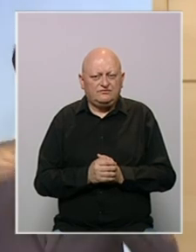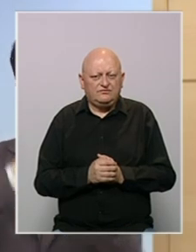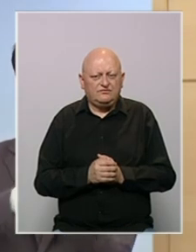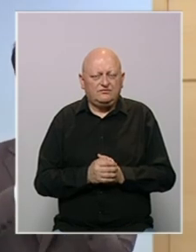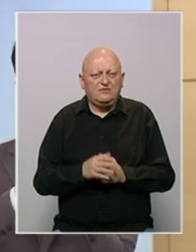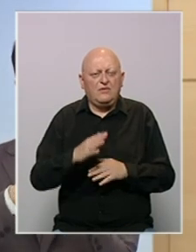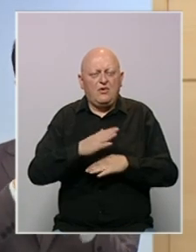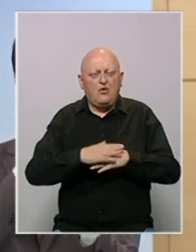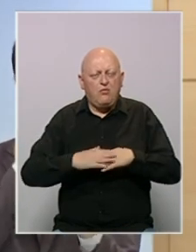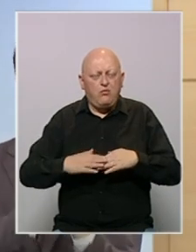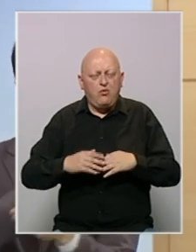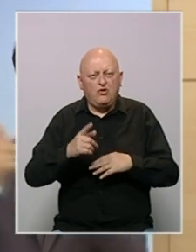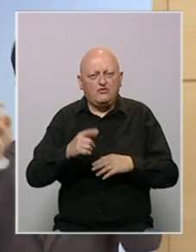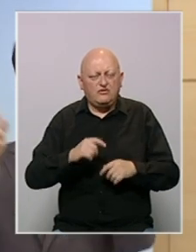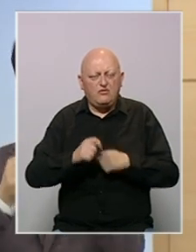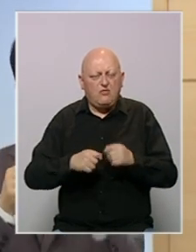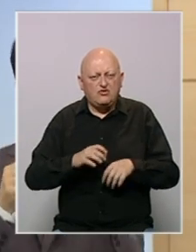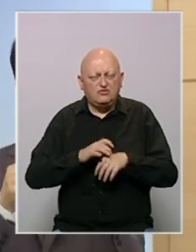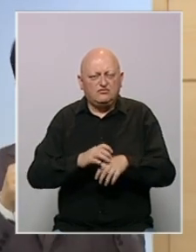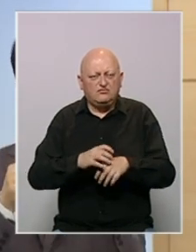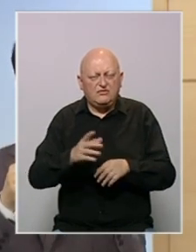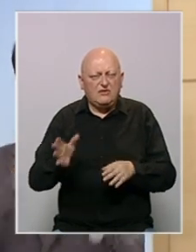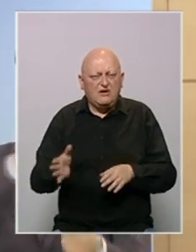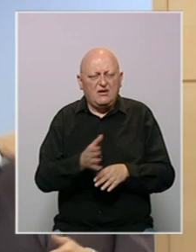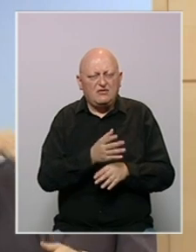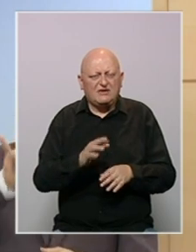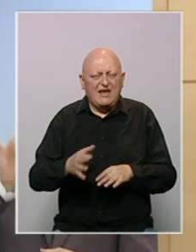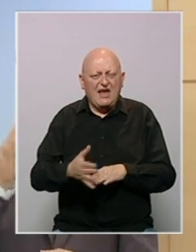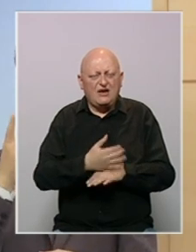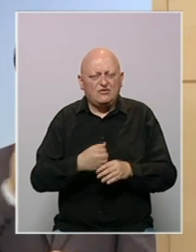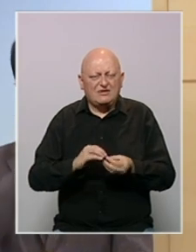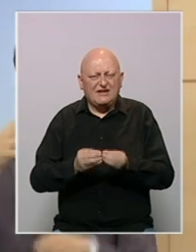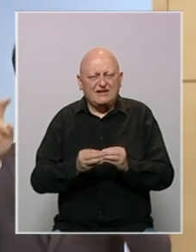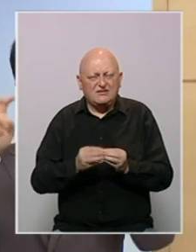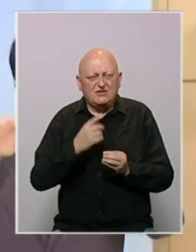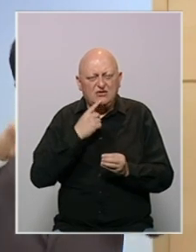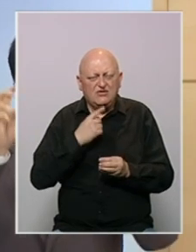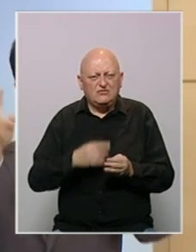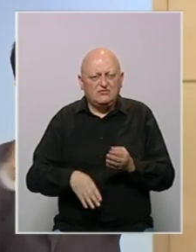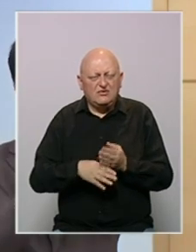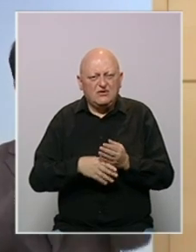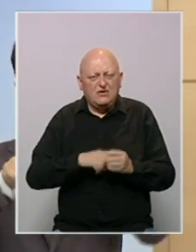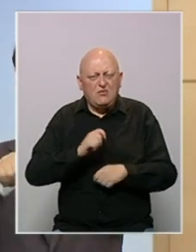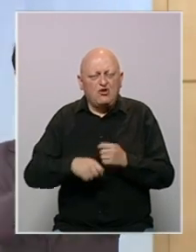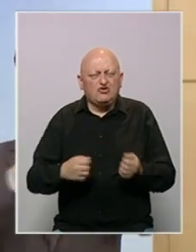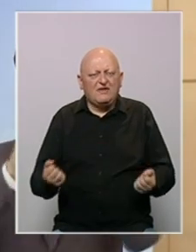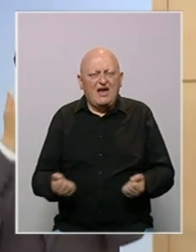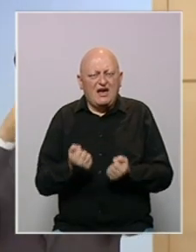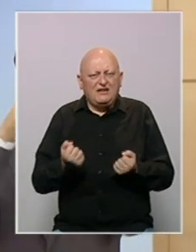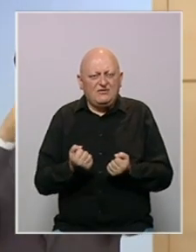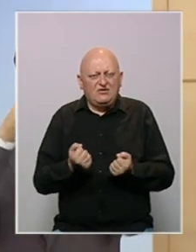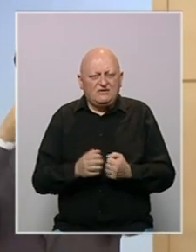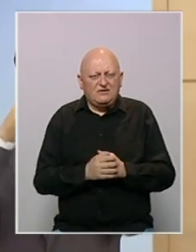Pomilovanje poslovnih tajkuna usmirena su na prevazilaženje ekonomske krize kroz posticanje poslovnih aktivnosti.